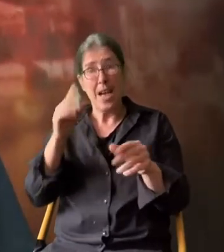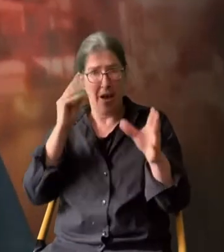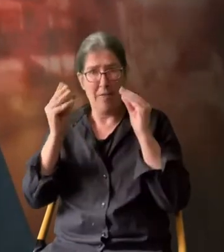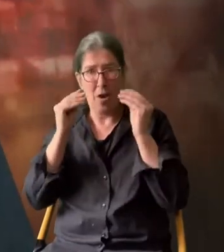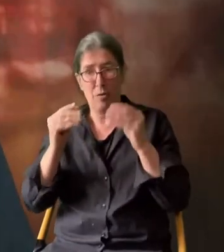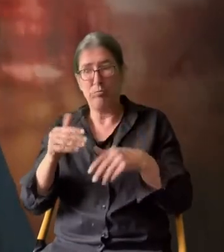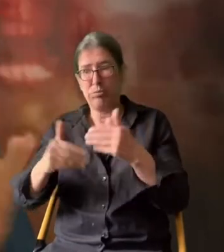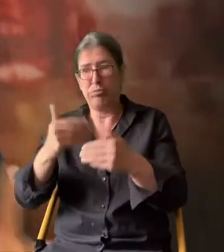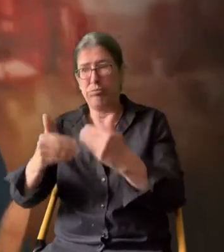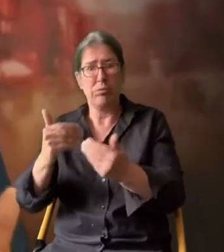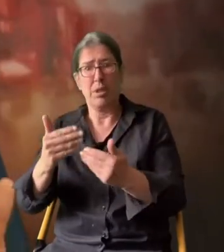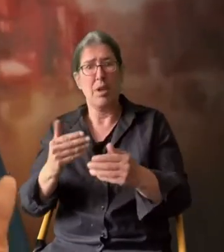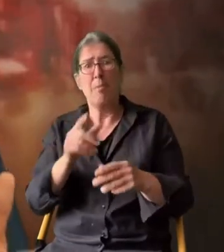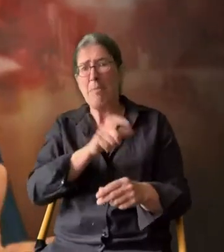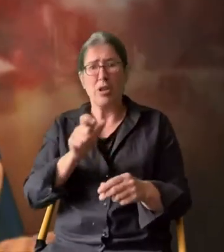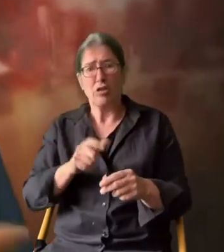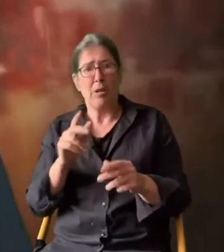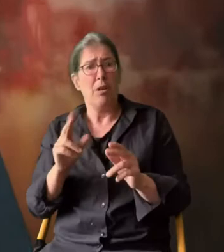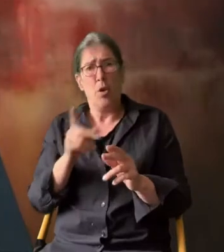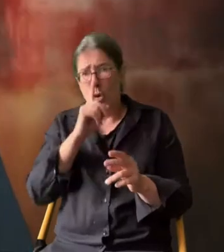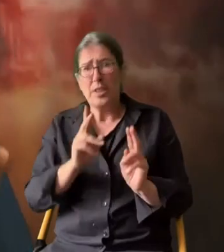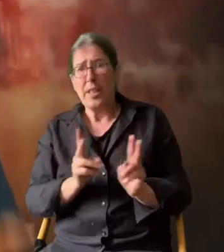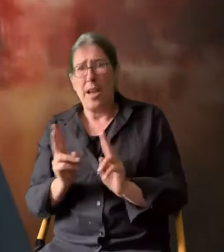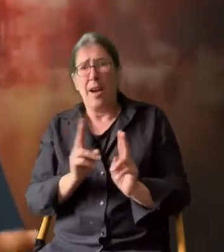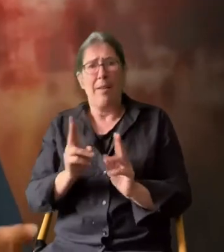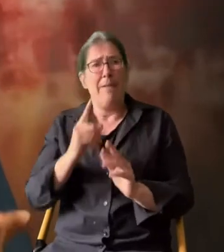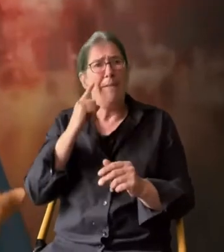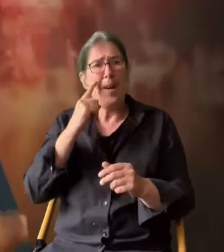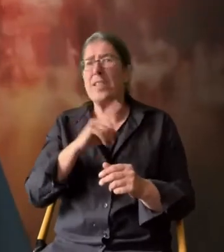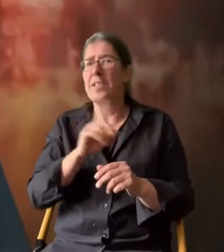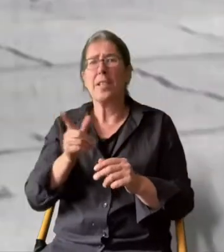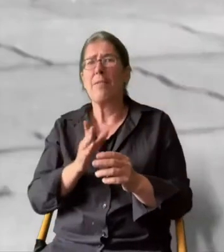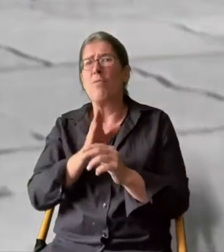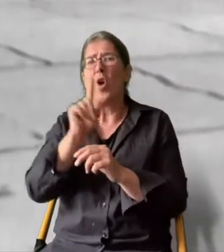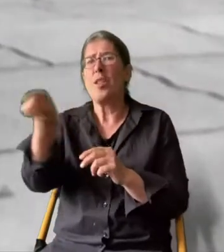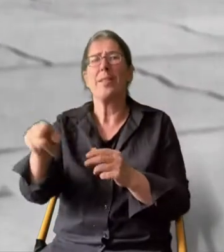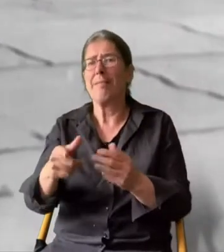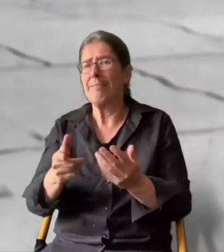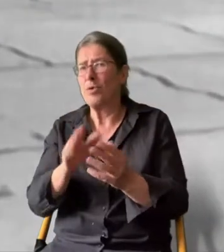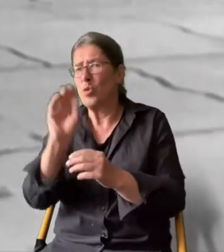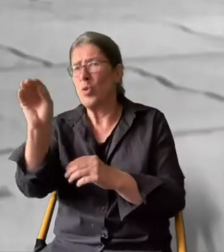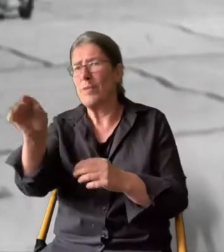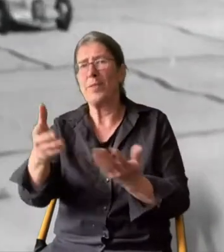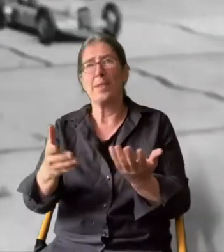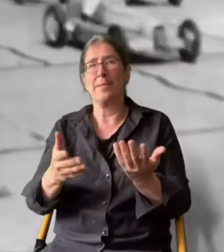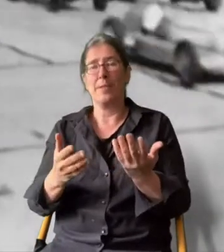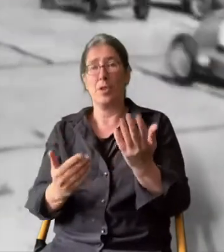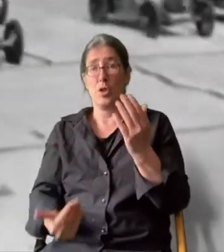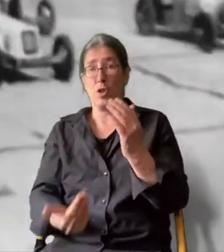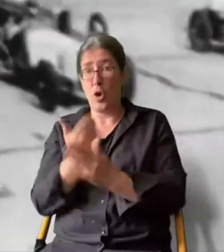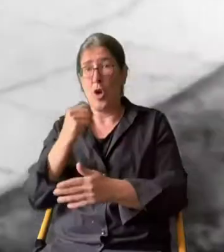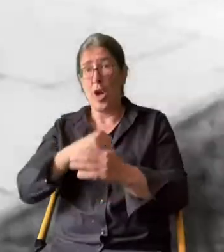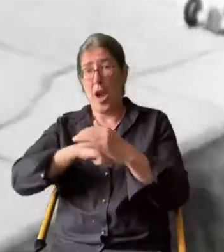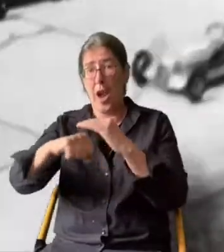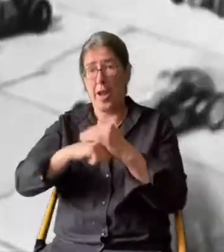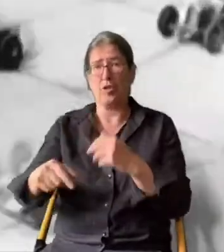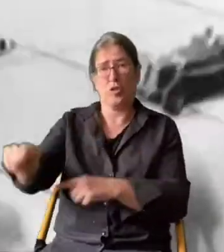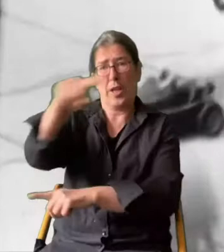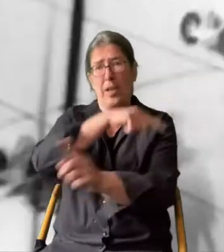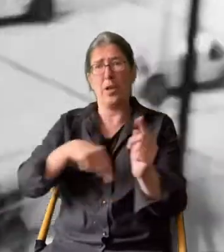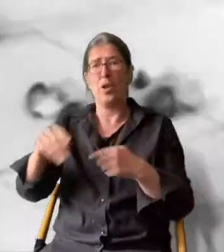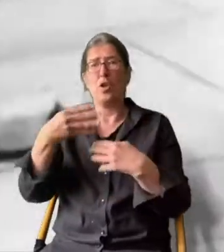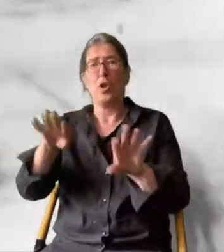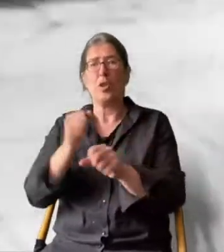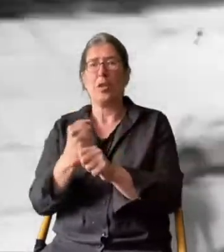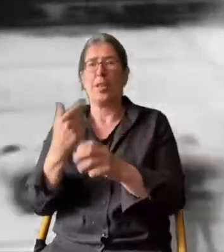setzt sich fort und verunsichert die Menschen, weil sie nicht wissen, wo die Reise eigentlich hingeht. Eine neue Rennstrecke wird